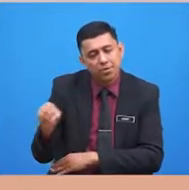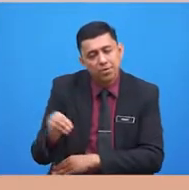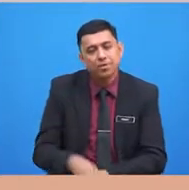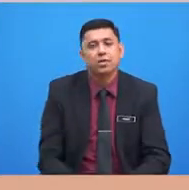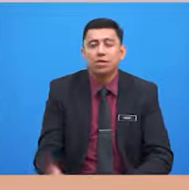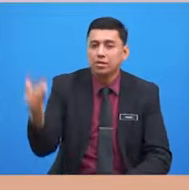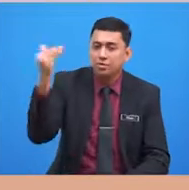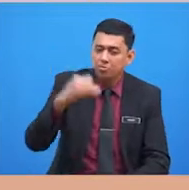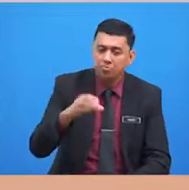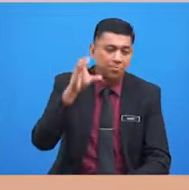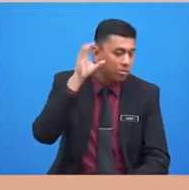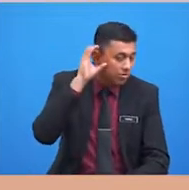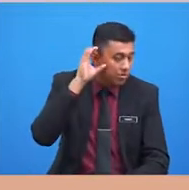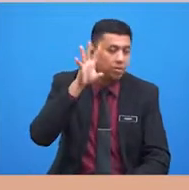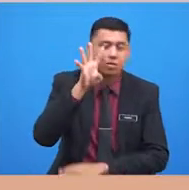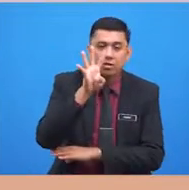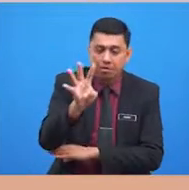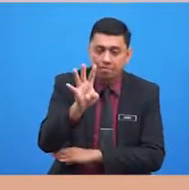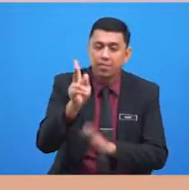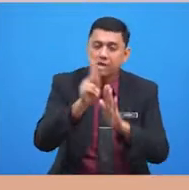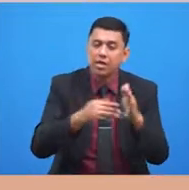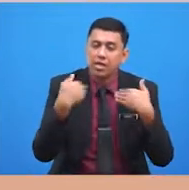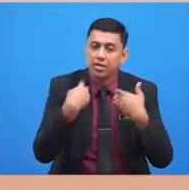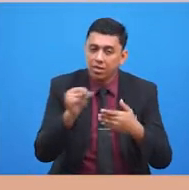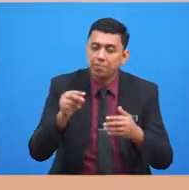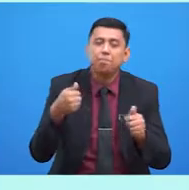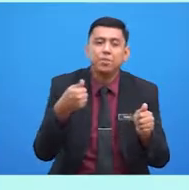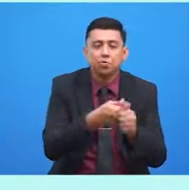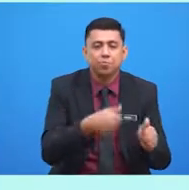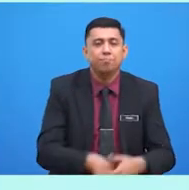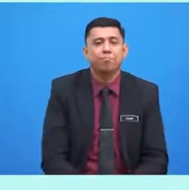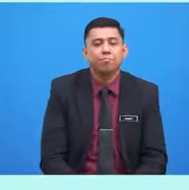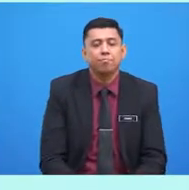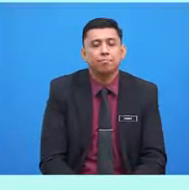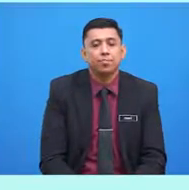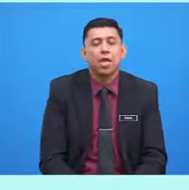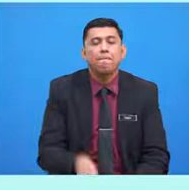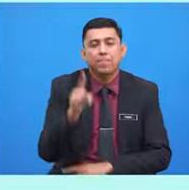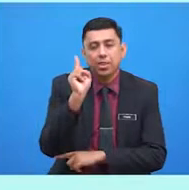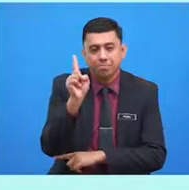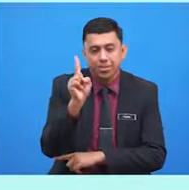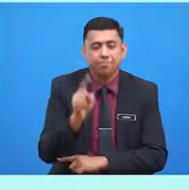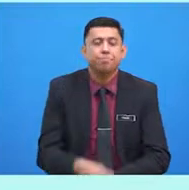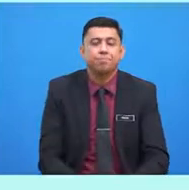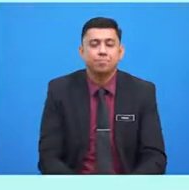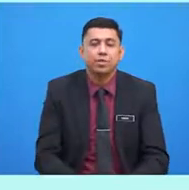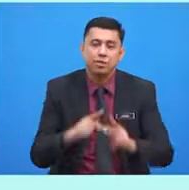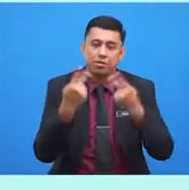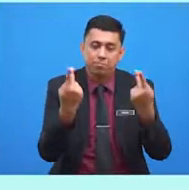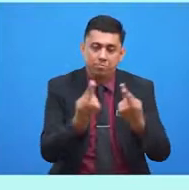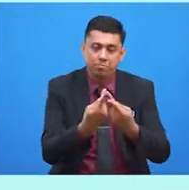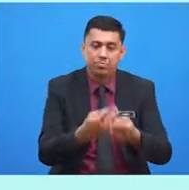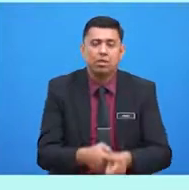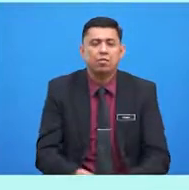Jom kita mendengar empat situasi yang berikut. Situasi pertama, keluarga